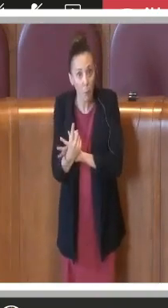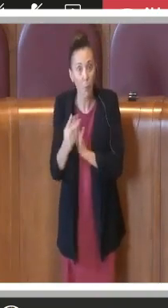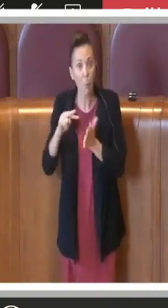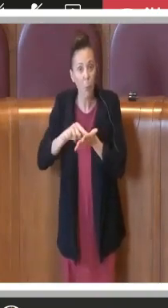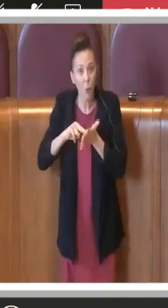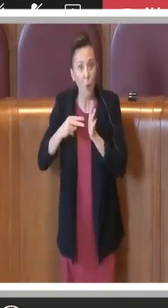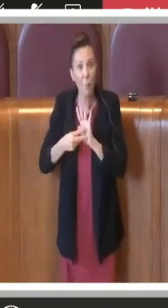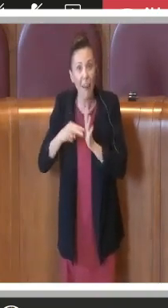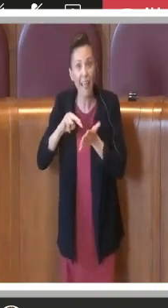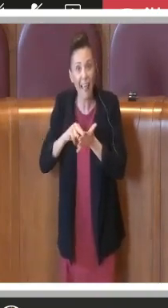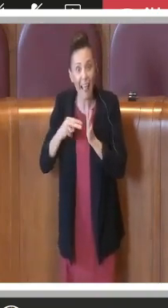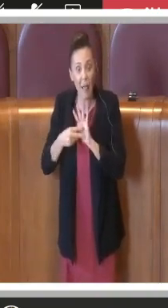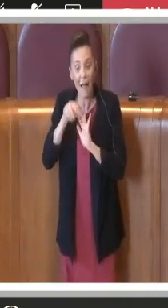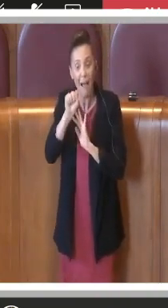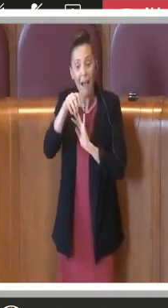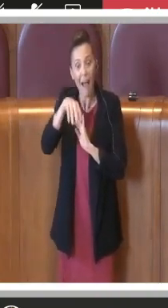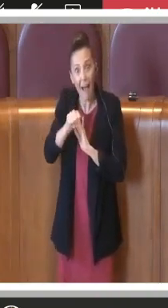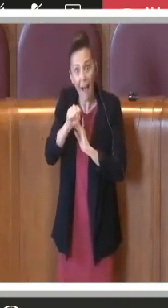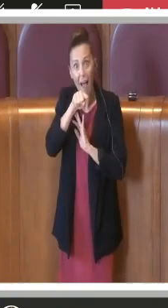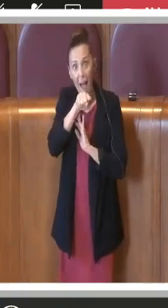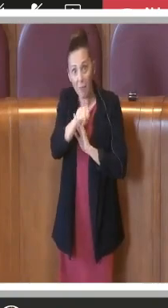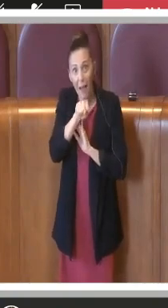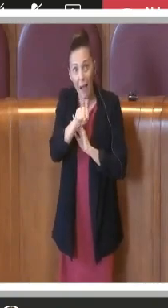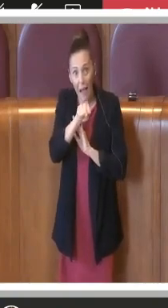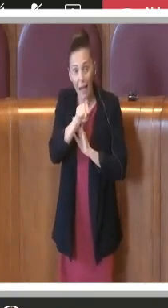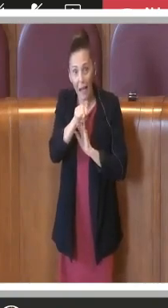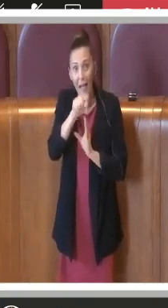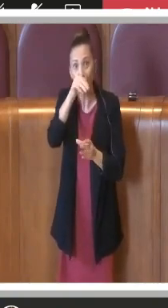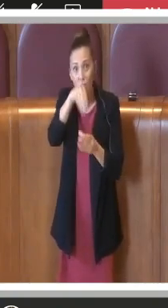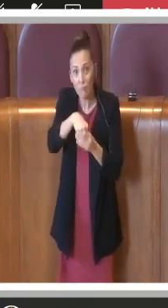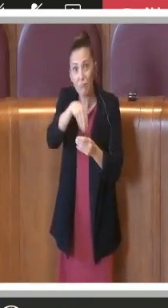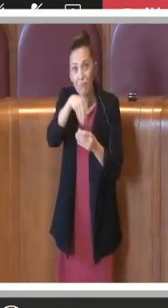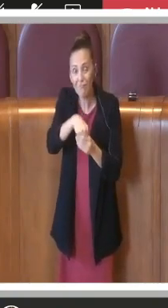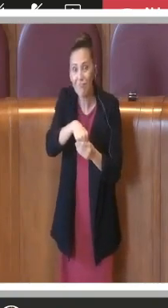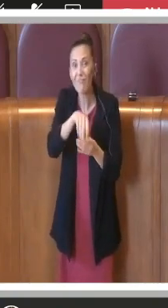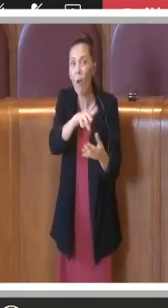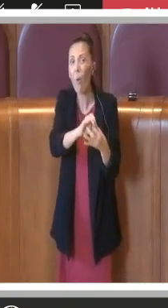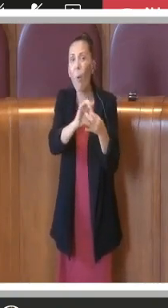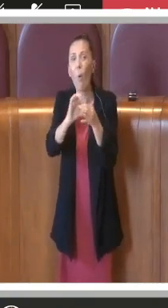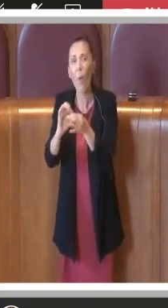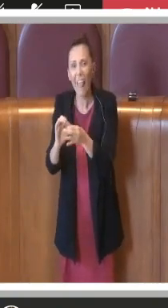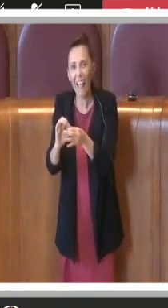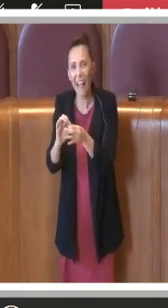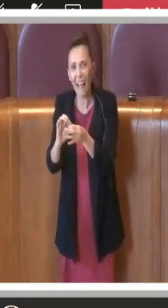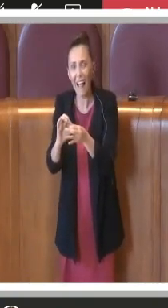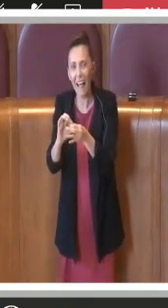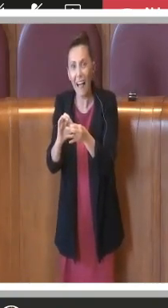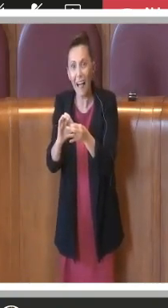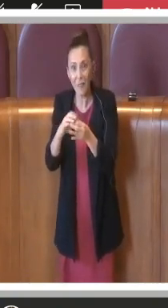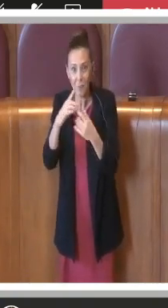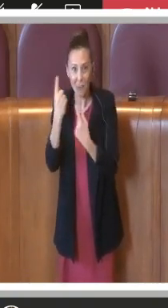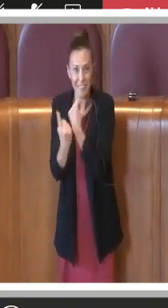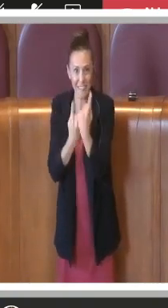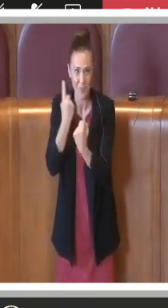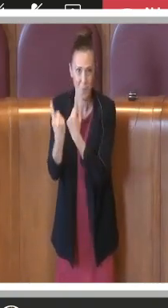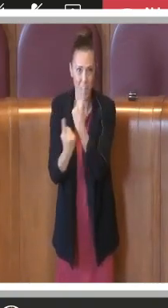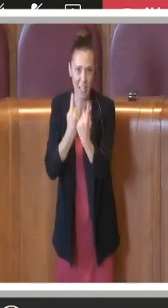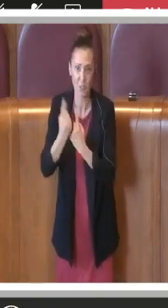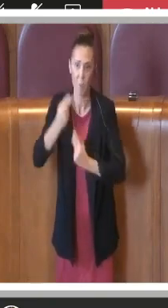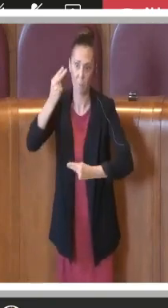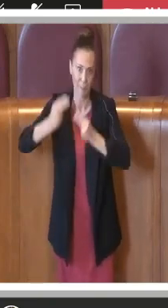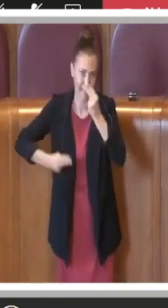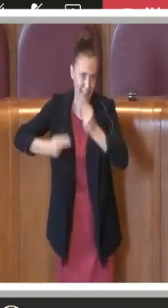con ama, sappiamo tutti che è un problema relativo anche a tutte le questioni legate ai